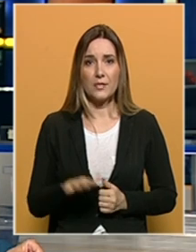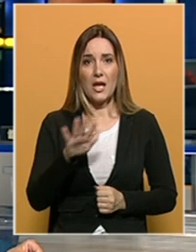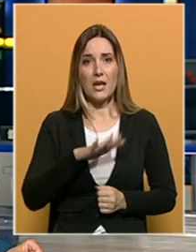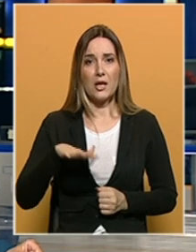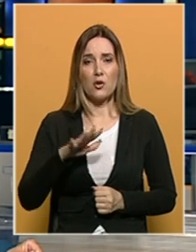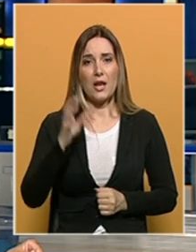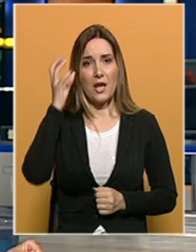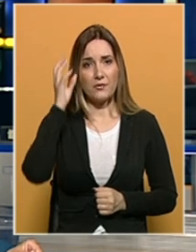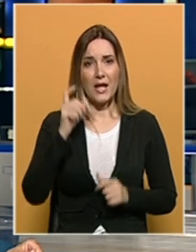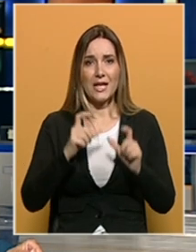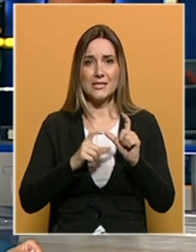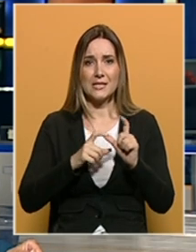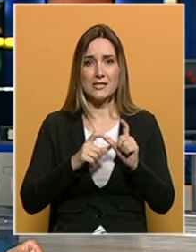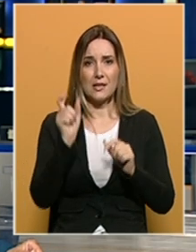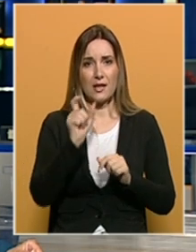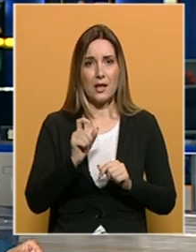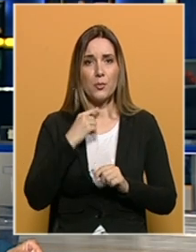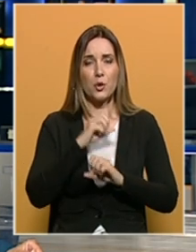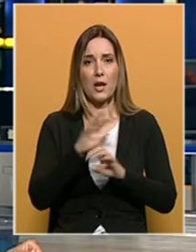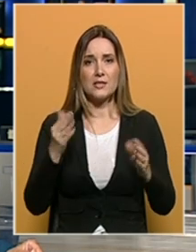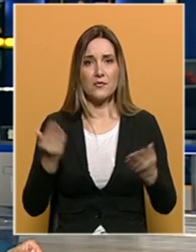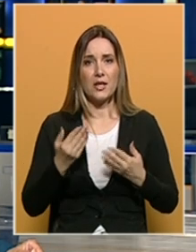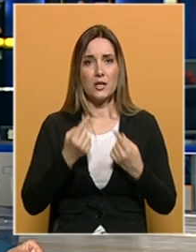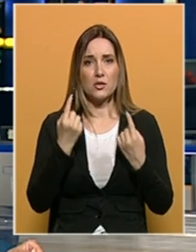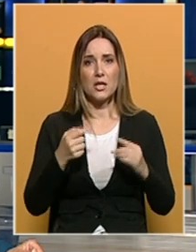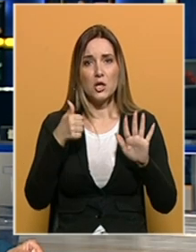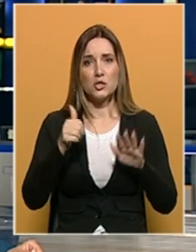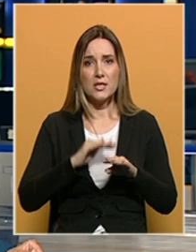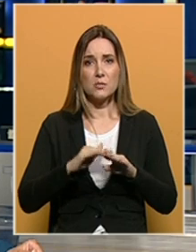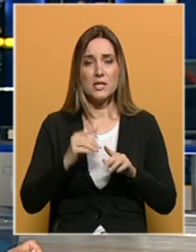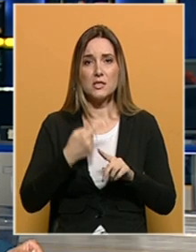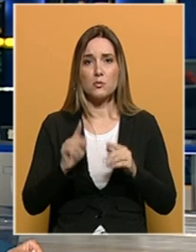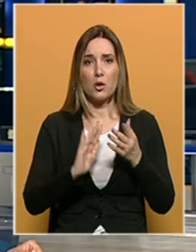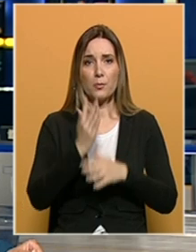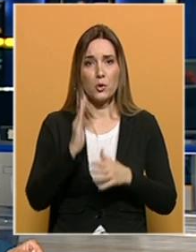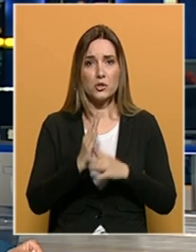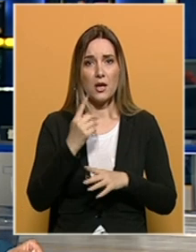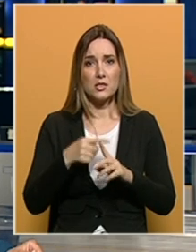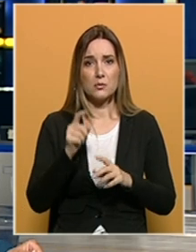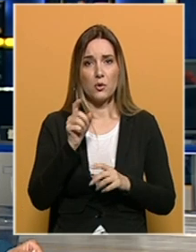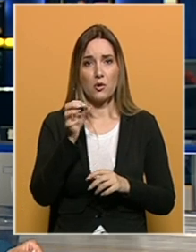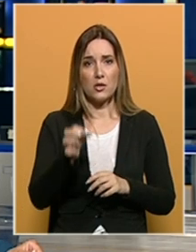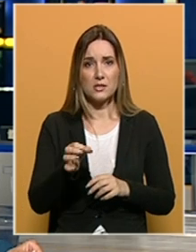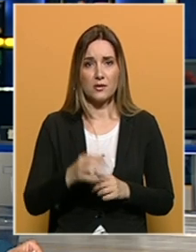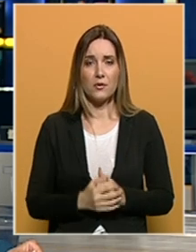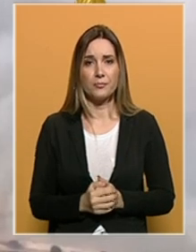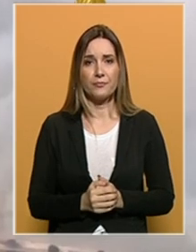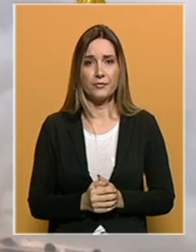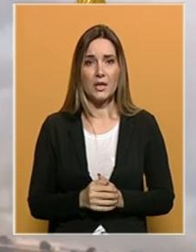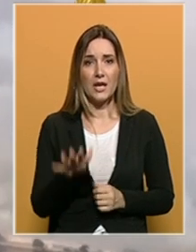Regionalna vlada Sicilije proglasala je vanredno stanje na šest mjeseci zbog požara koji haraju ostrvom od kraja jula.